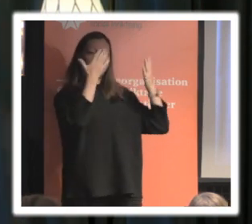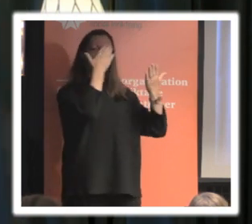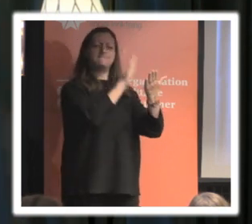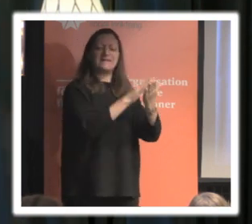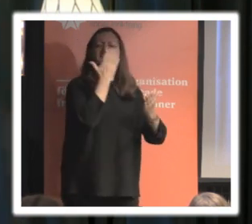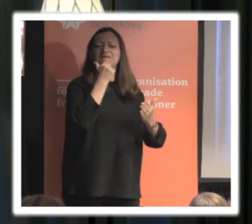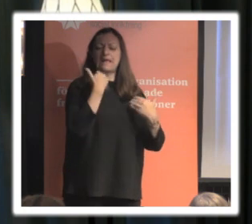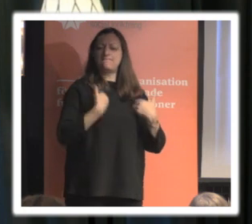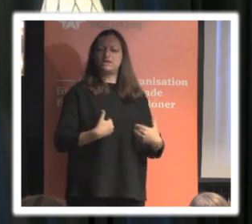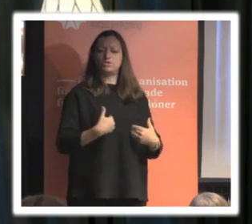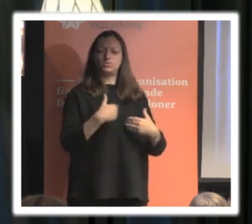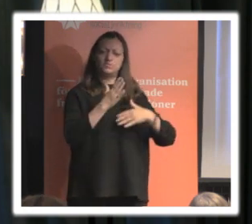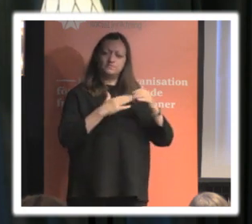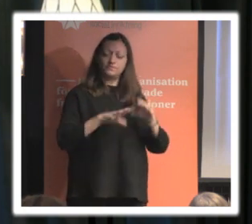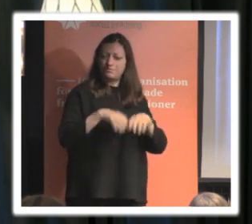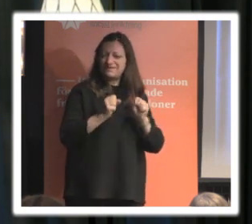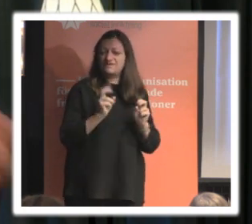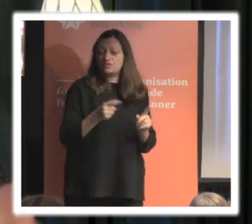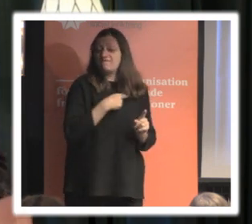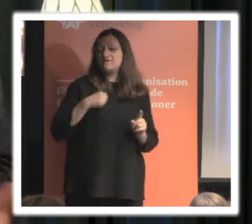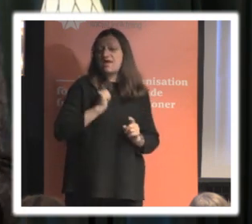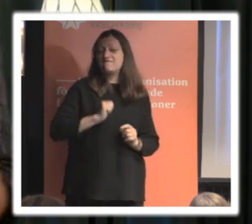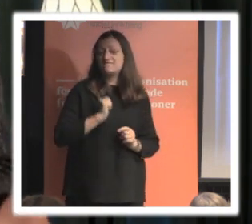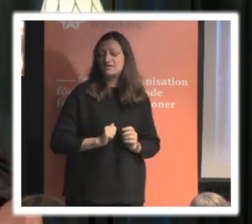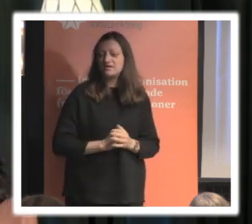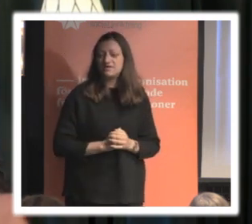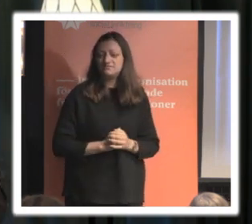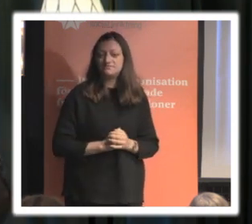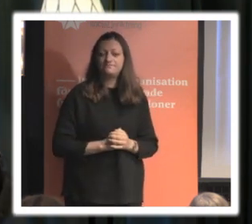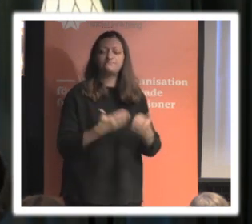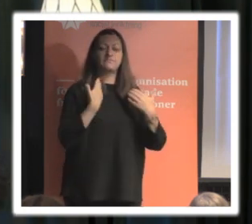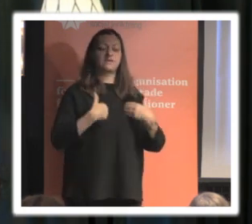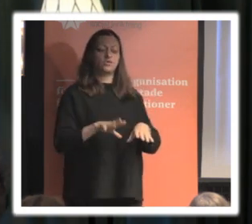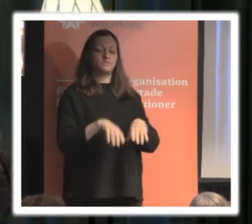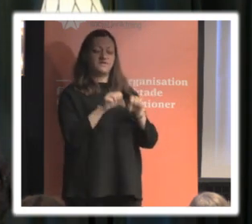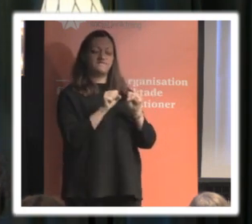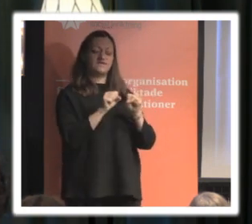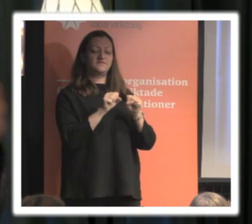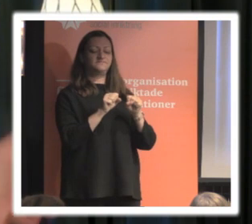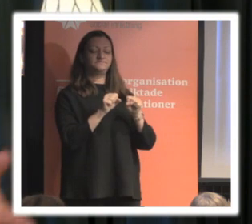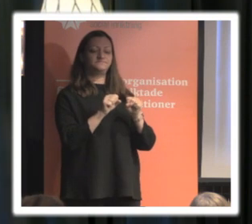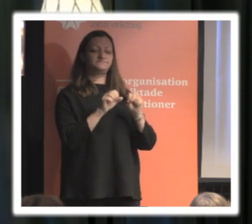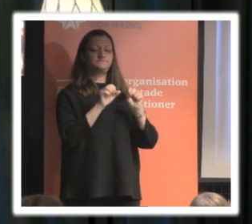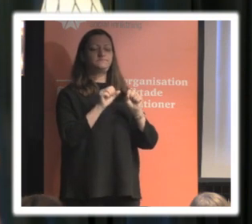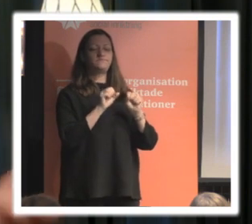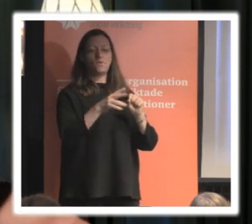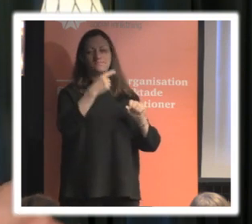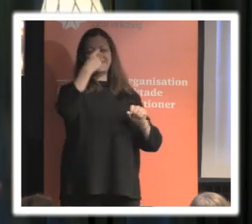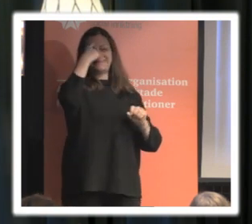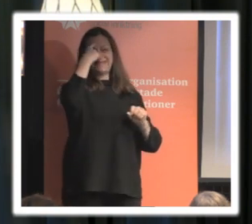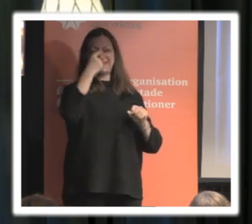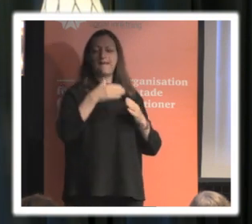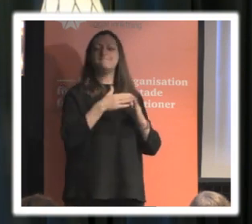egentligen som vi behandlar personuppgifter ska ju här förstås då i sitt i sin bredaste bemärkelse